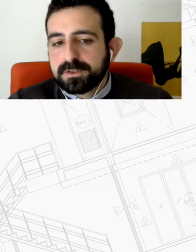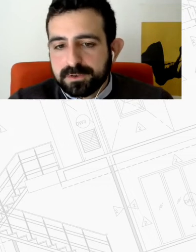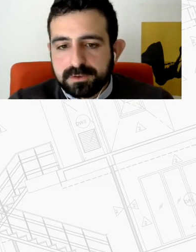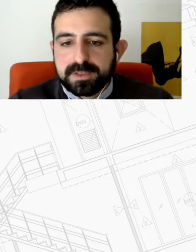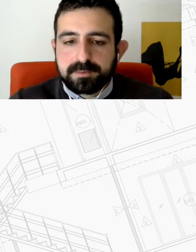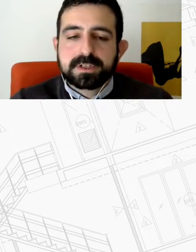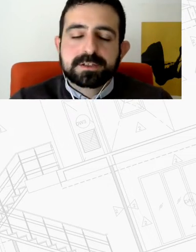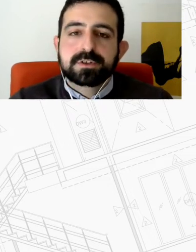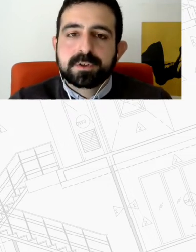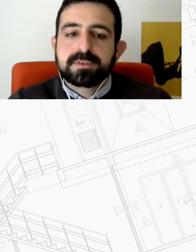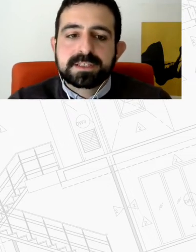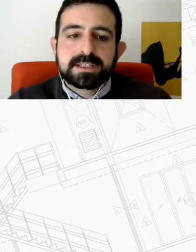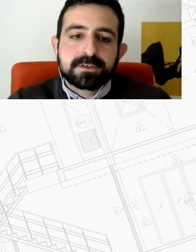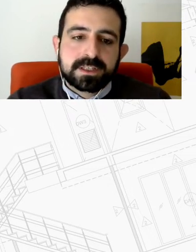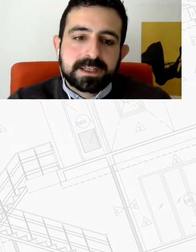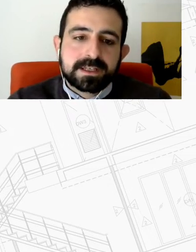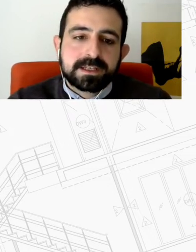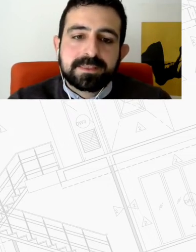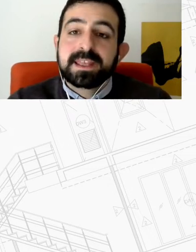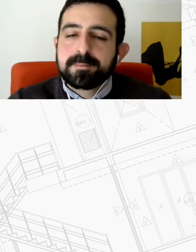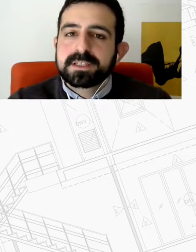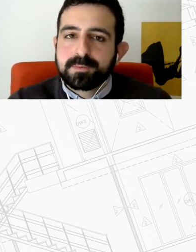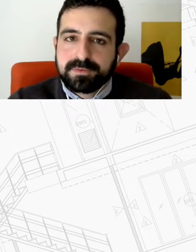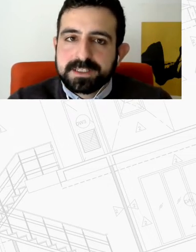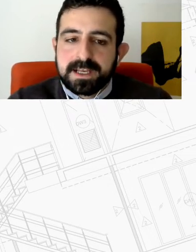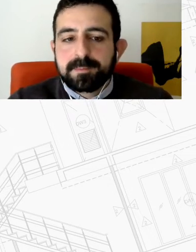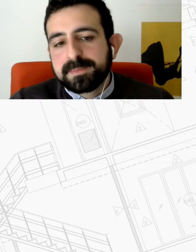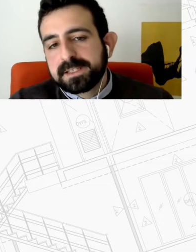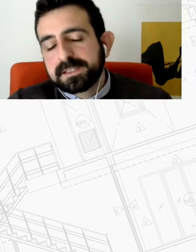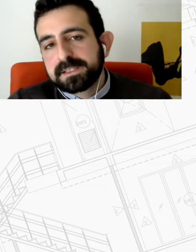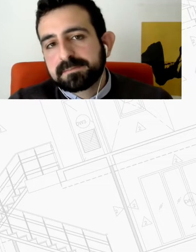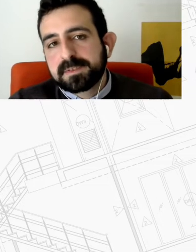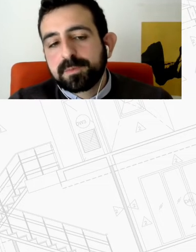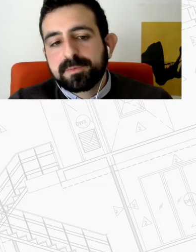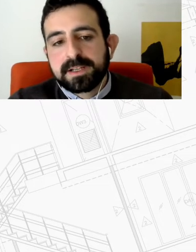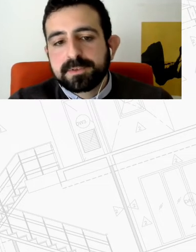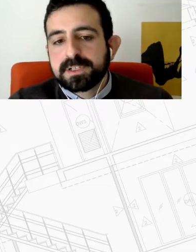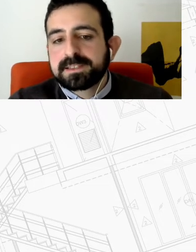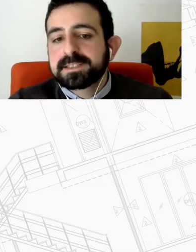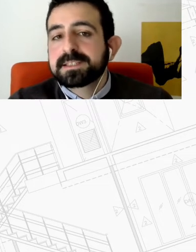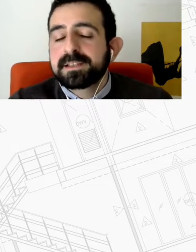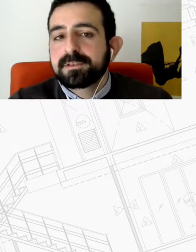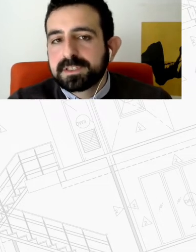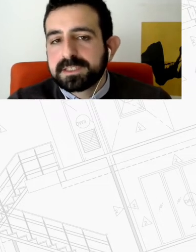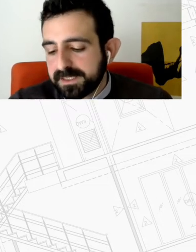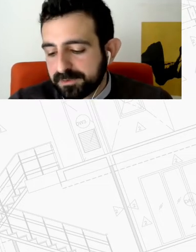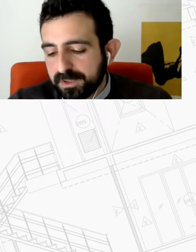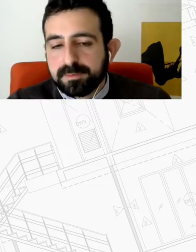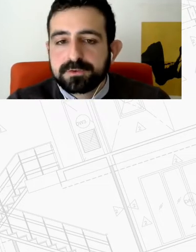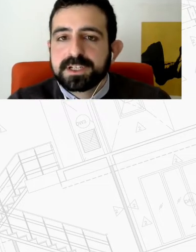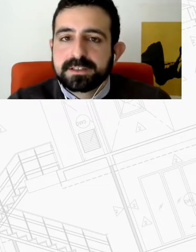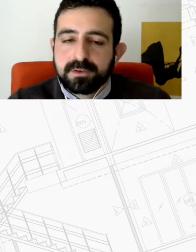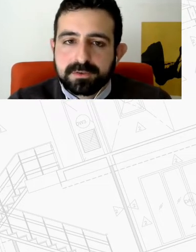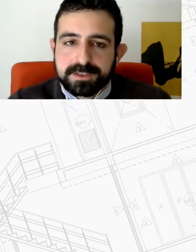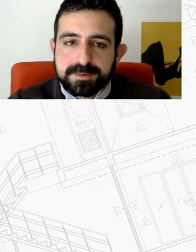ένα και περισσότερο παραδείγματος χάρη στο Ηνωμένο Βασίλειο και ενδιάμεσες μορφές με τη μορφή παραδείγματος χάρη της συνειδιοκτησίας του